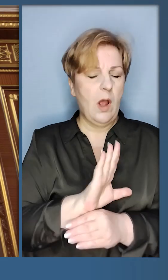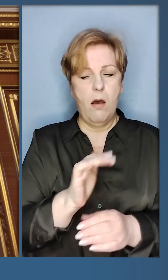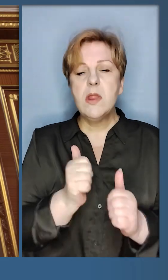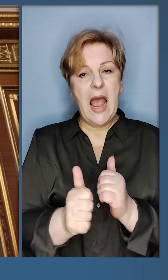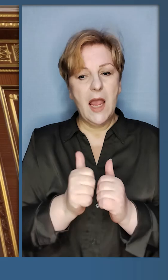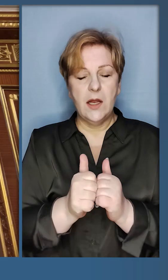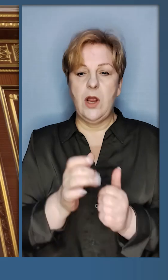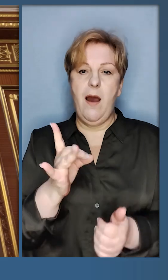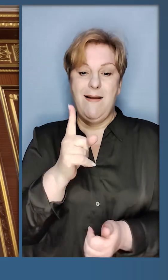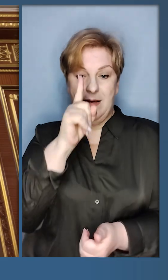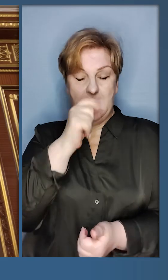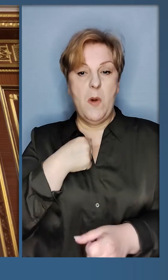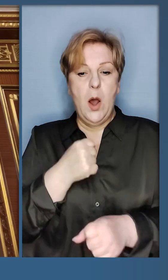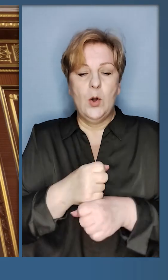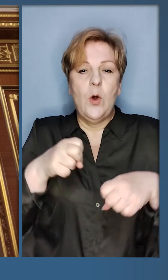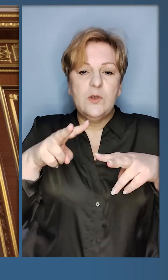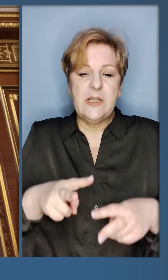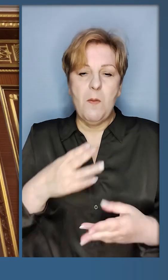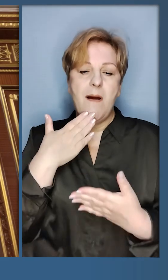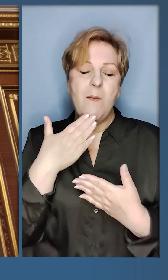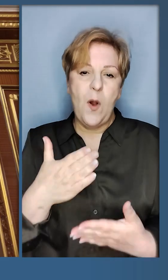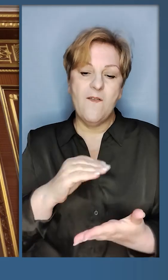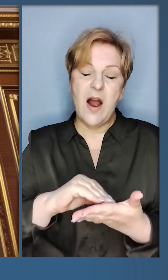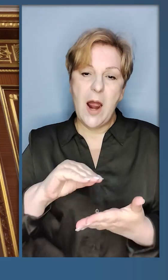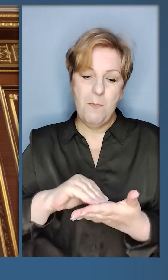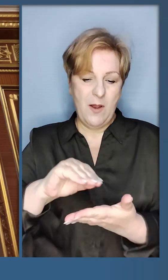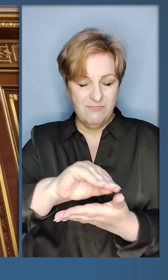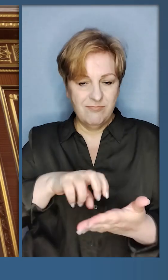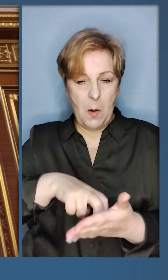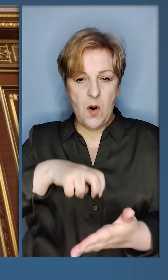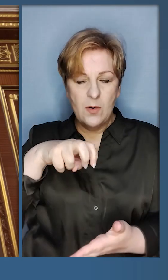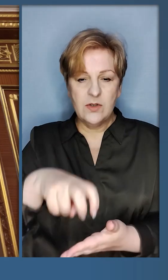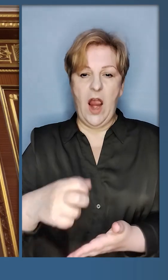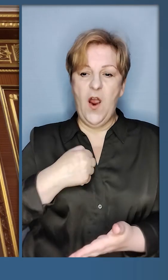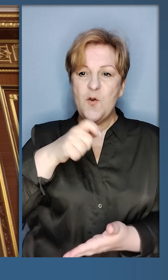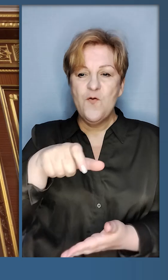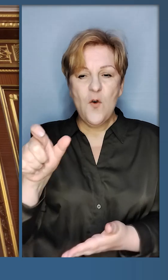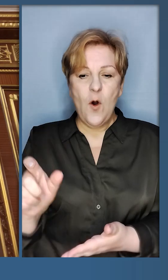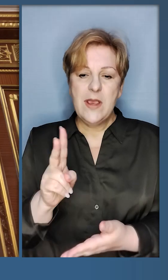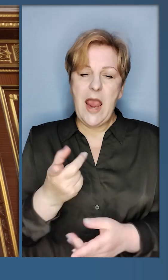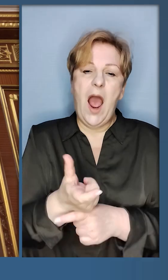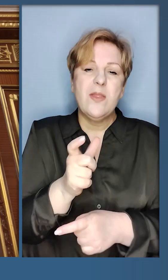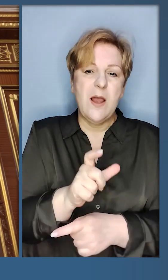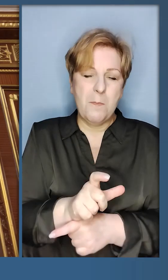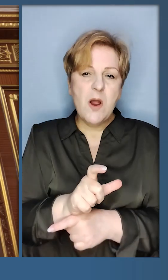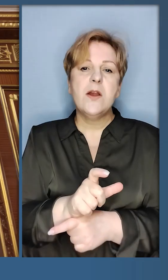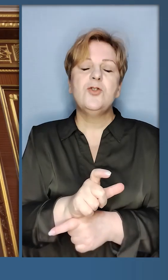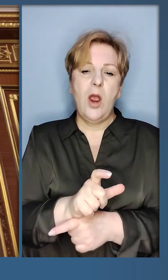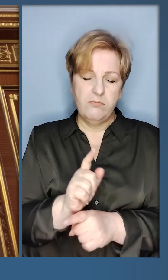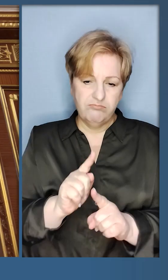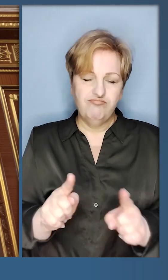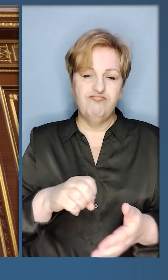одне, не часто, раз на місяць я роблю спеціальну подяку, письмову подяку тим воїнам, які найбільше